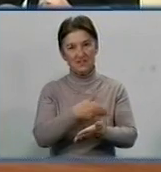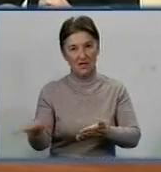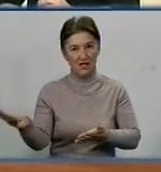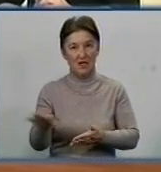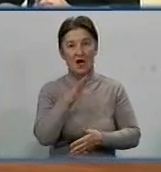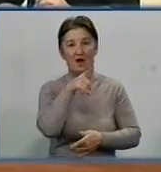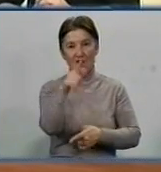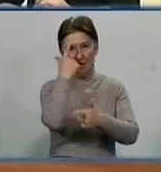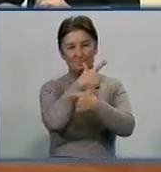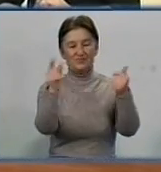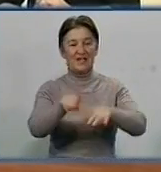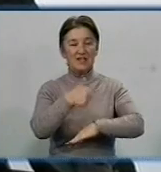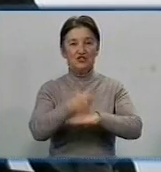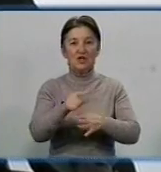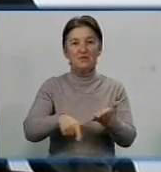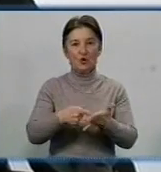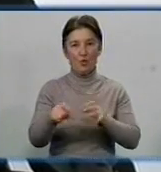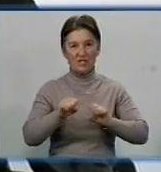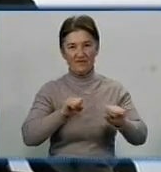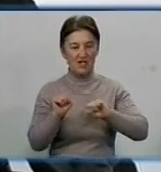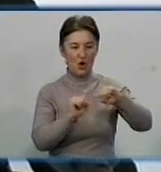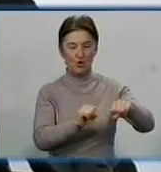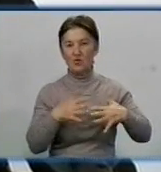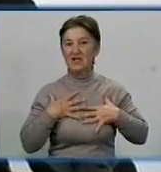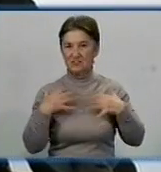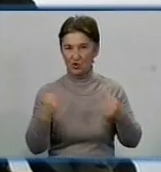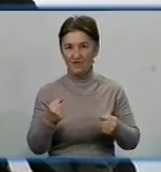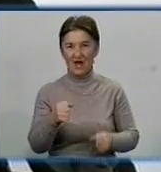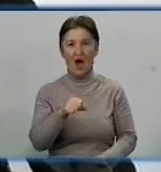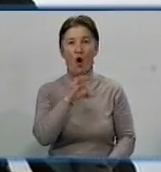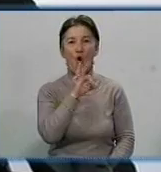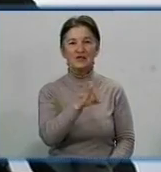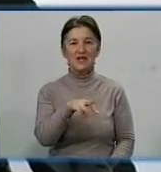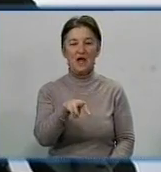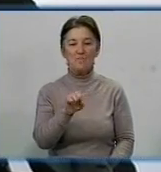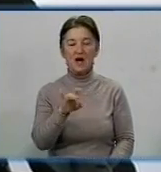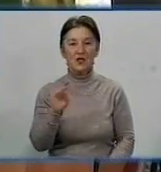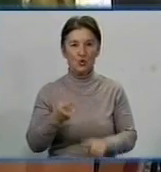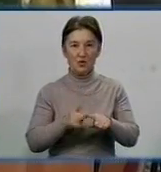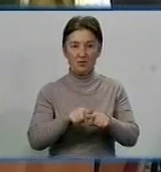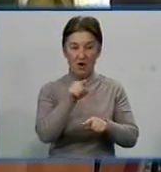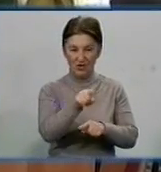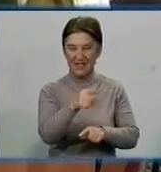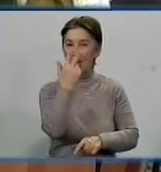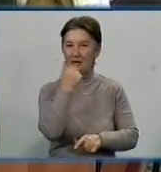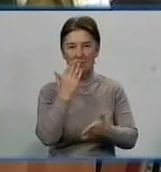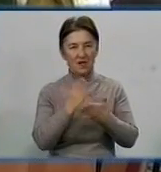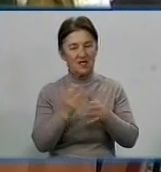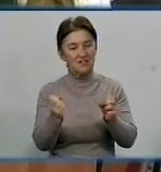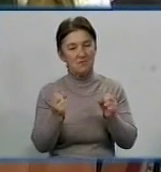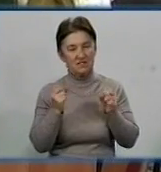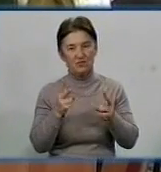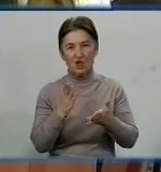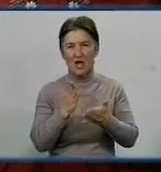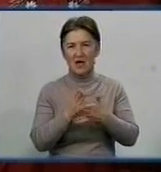-конференції повідомила начальник міського управління охорони здоров'я Оксана Макарук. За її словами, саме цей штам грипу є небезпечним, адже має